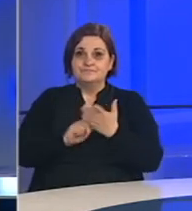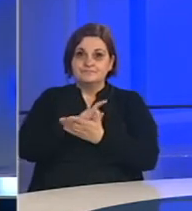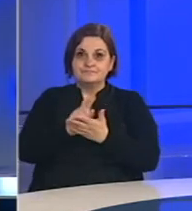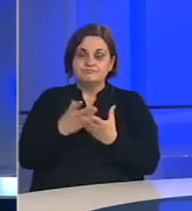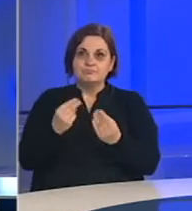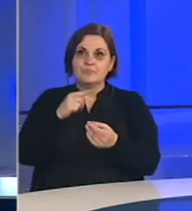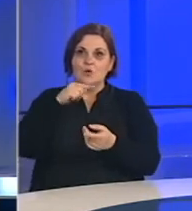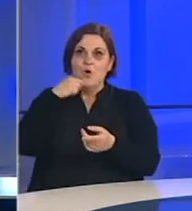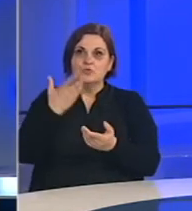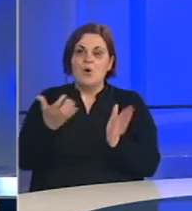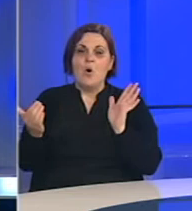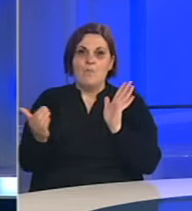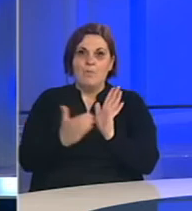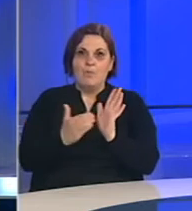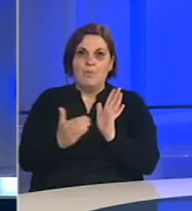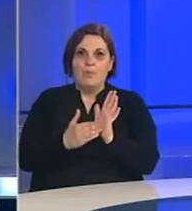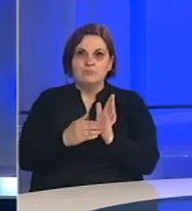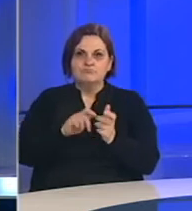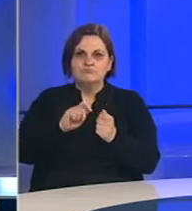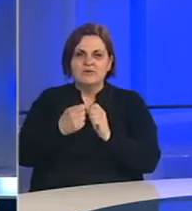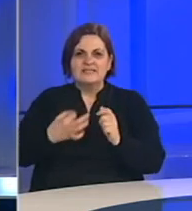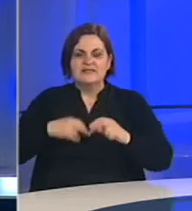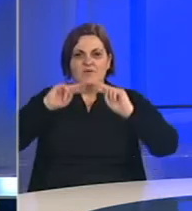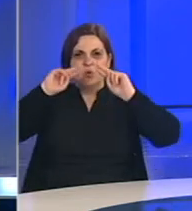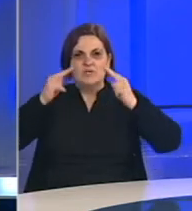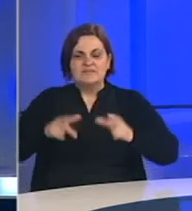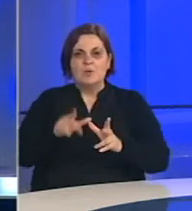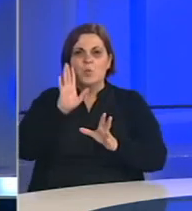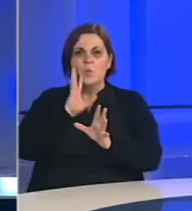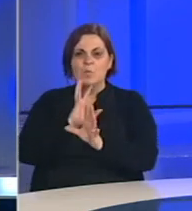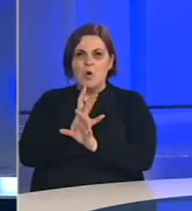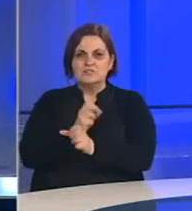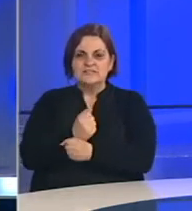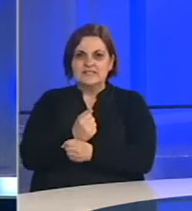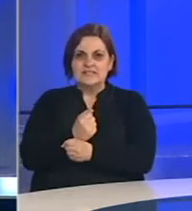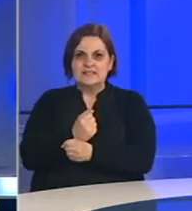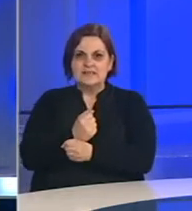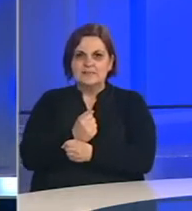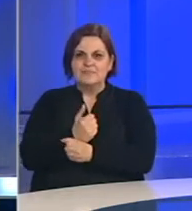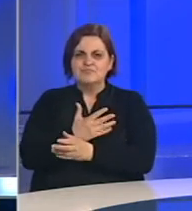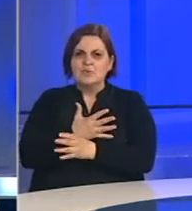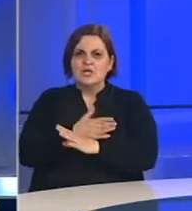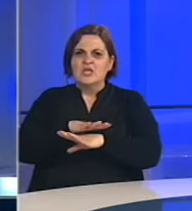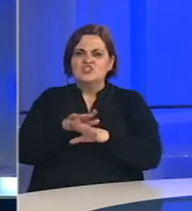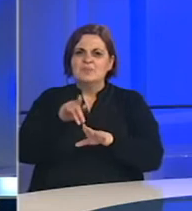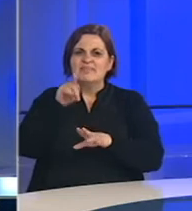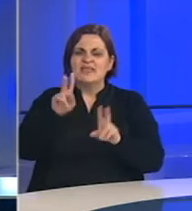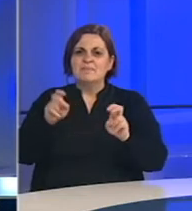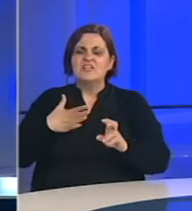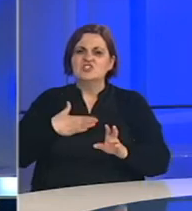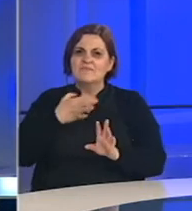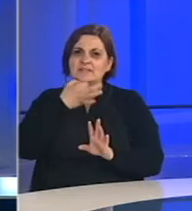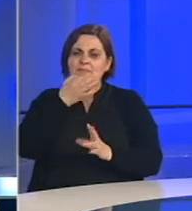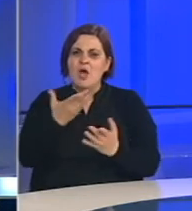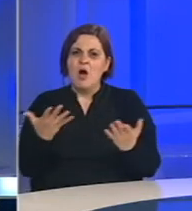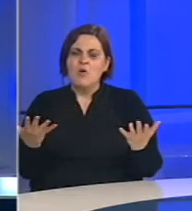mnogo se govori o neophodnosti revidiranja zdravstvenog sistema u Bosni i Hercegovini i u širom kontekstu te teme želim vas